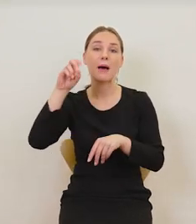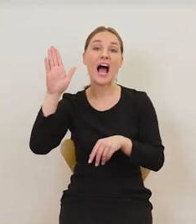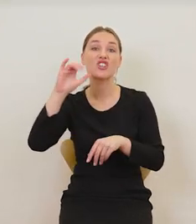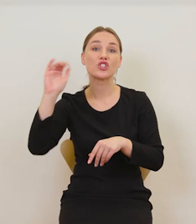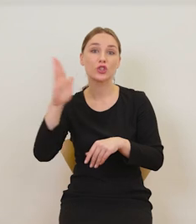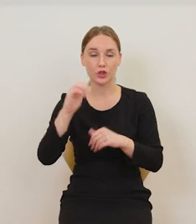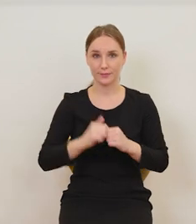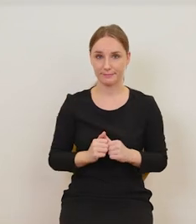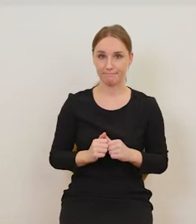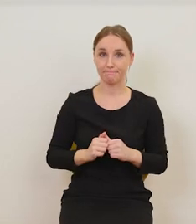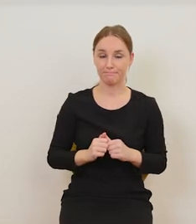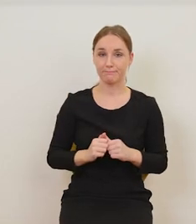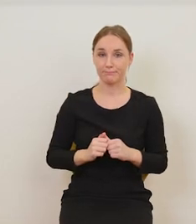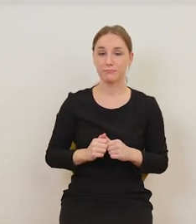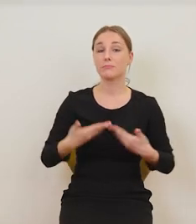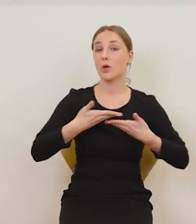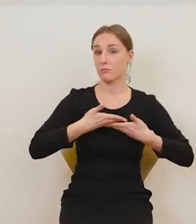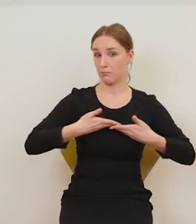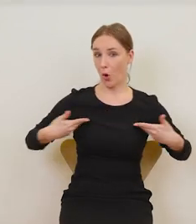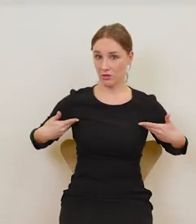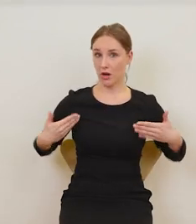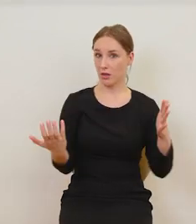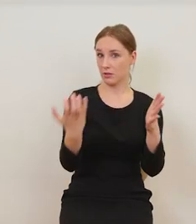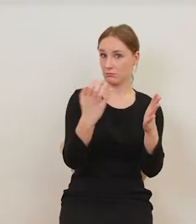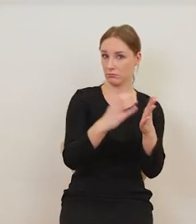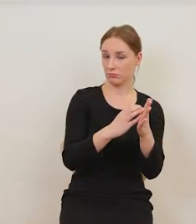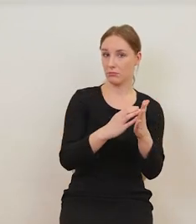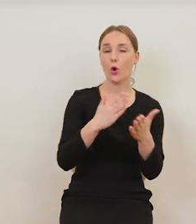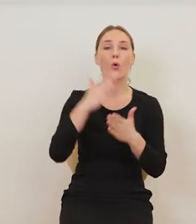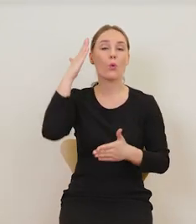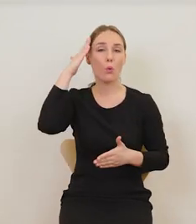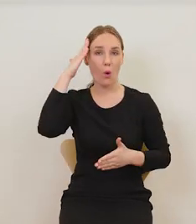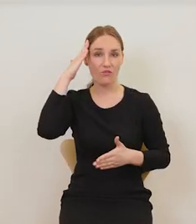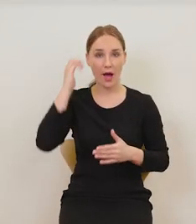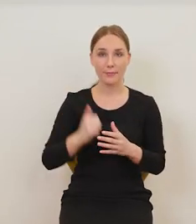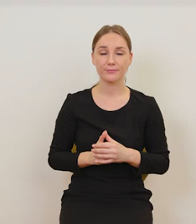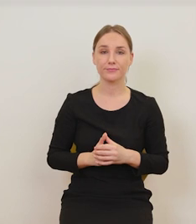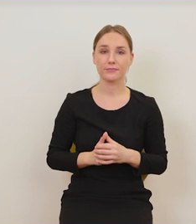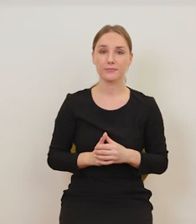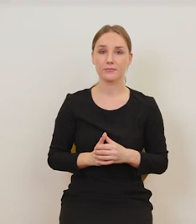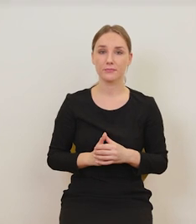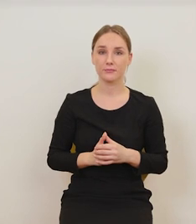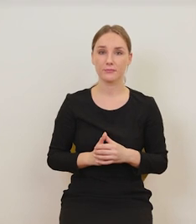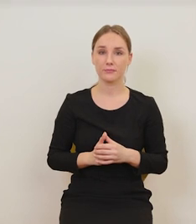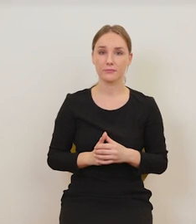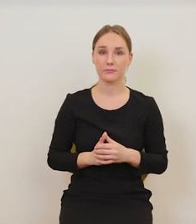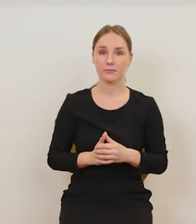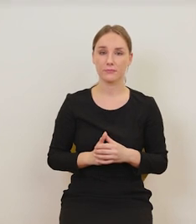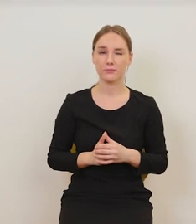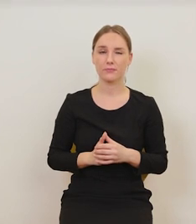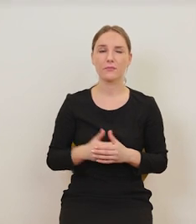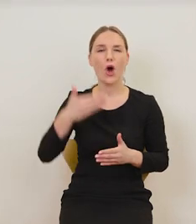portret, właściwie głowa. Taki klasyczny portret. Głowa, nieco